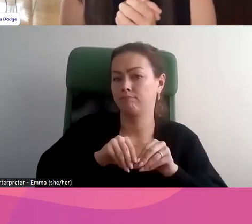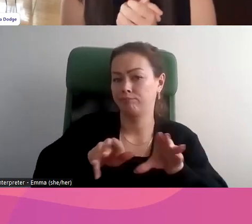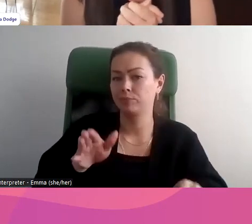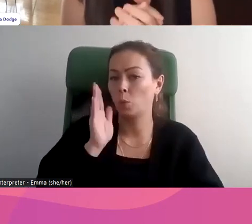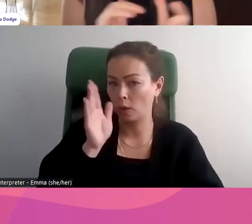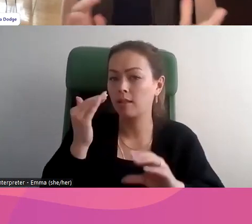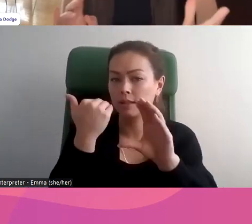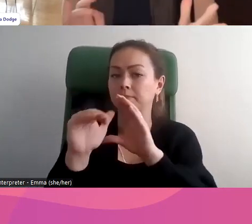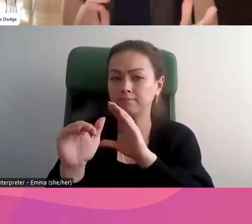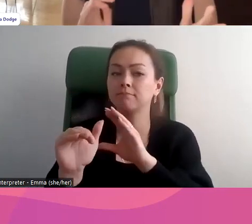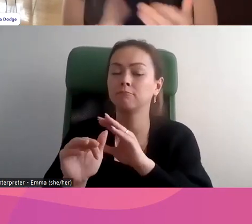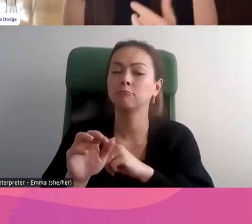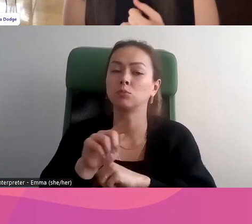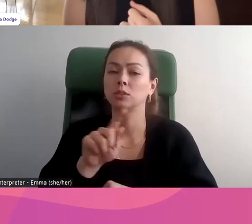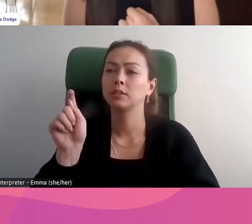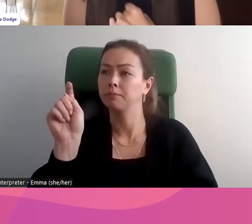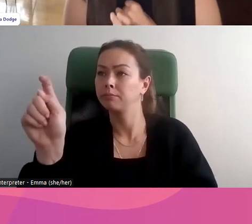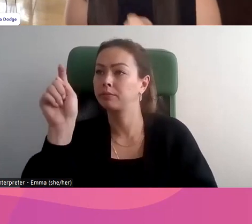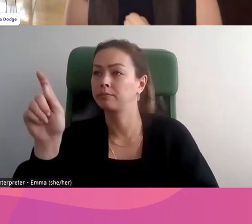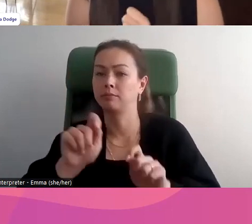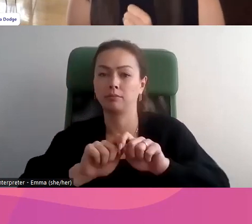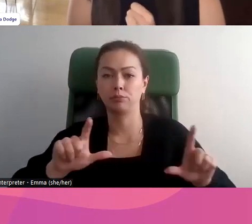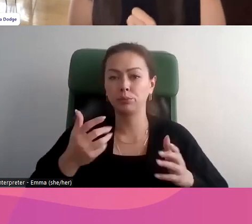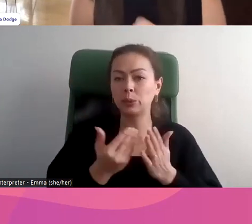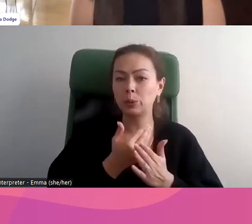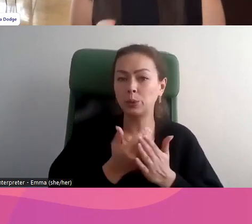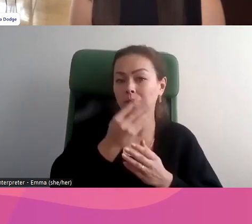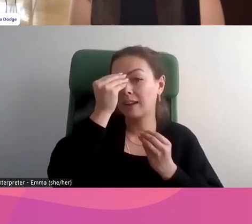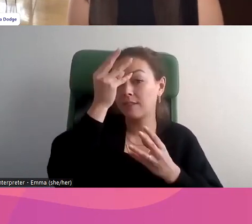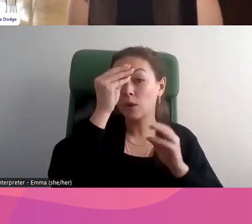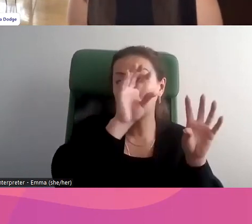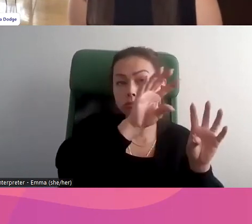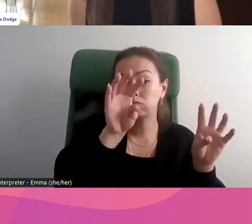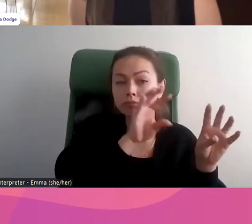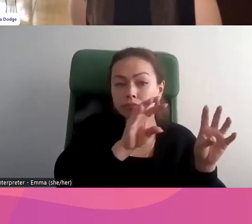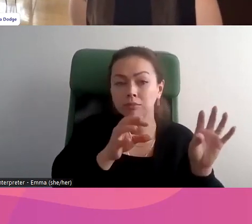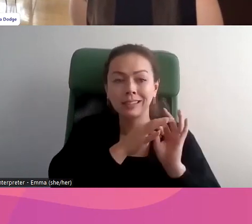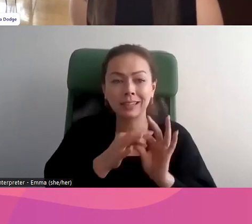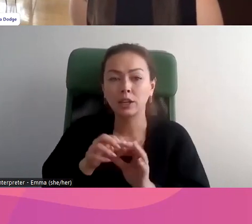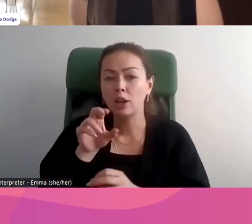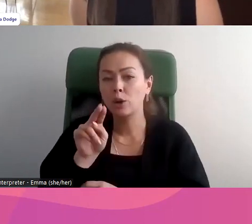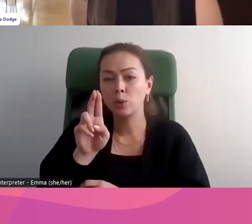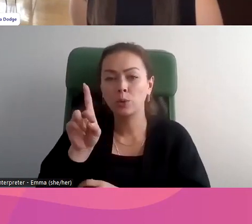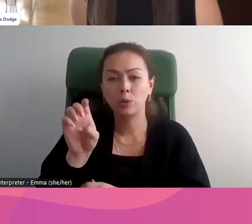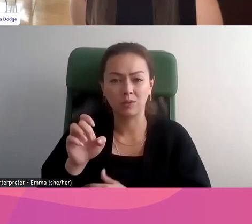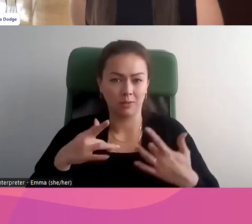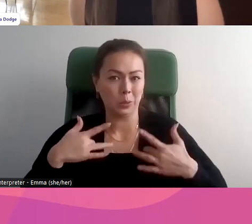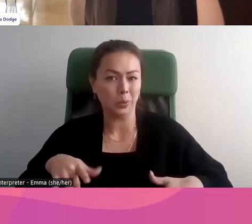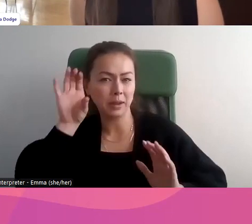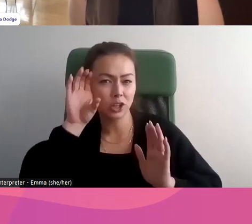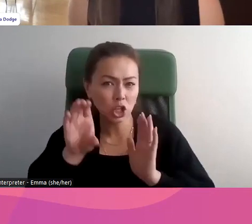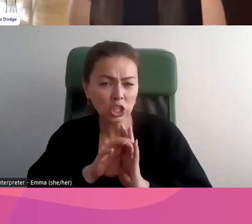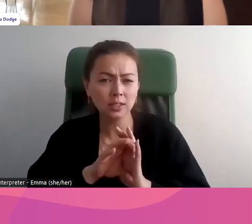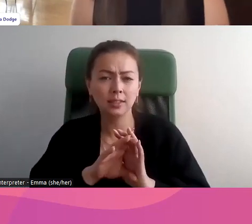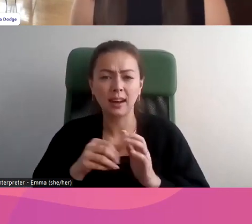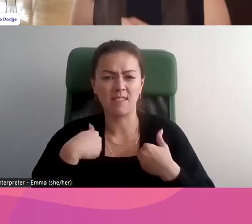tous ces diapos et vous y trouverez un lien vers notre infographie sur la loi et les photos